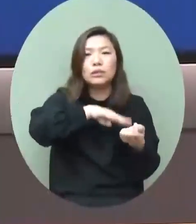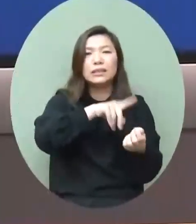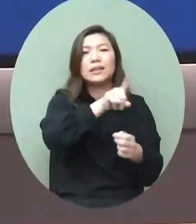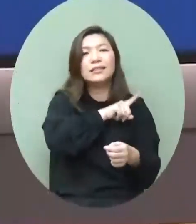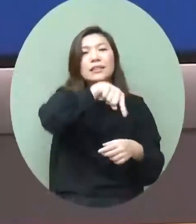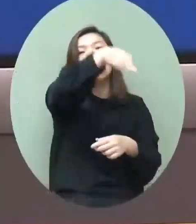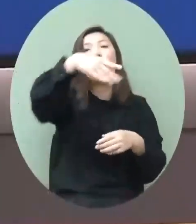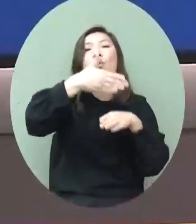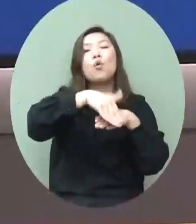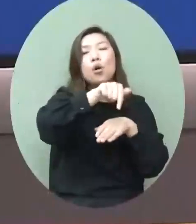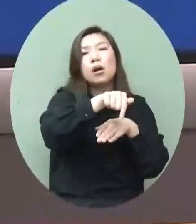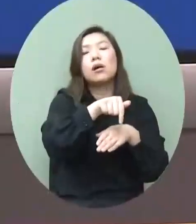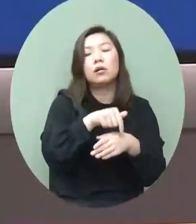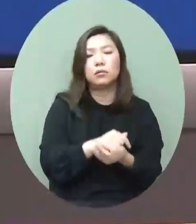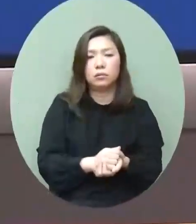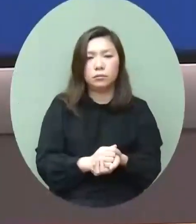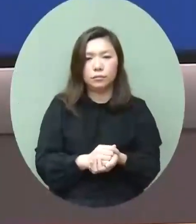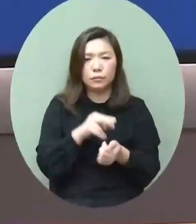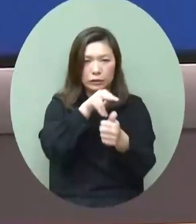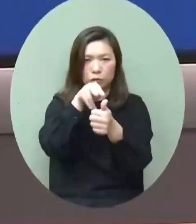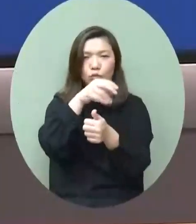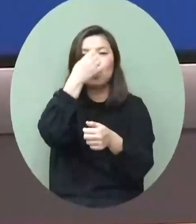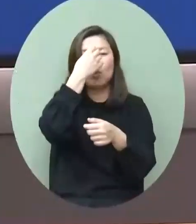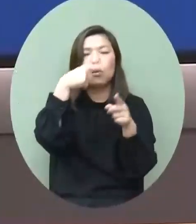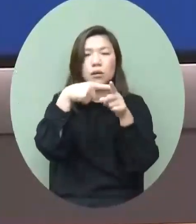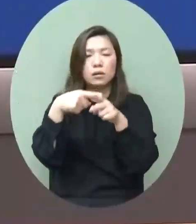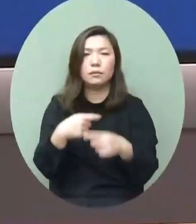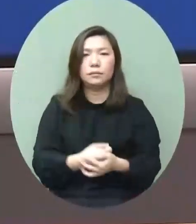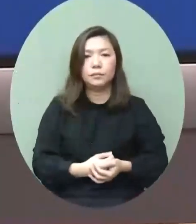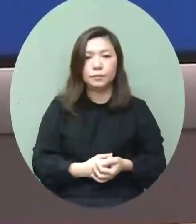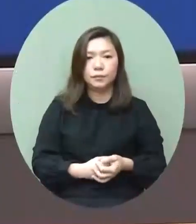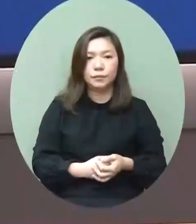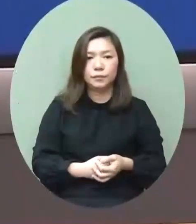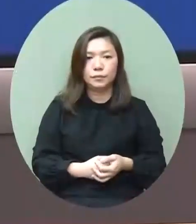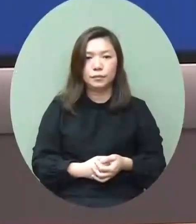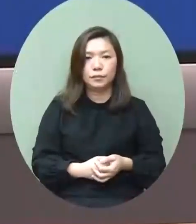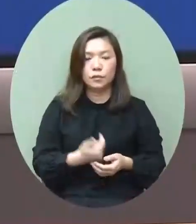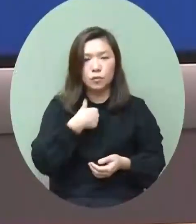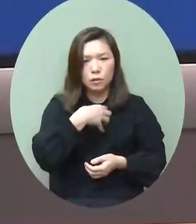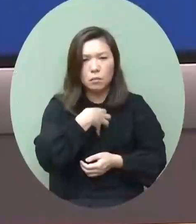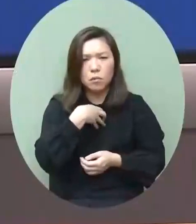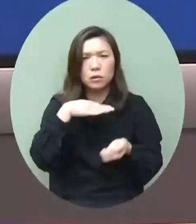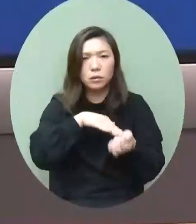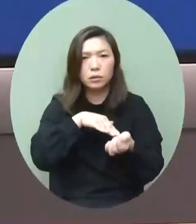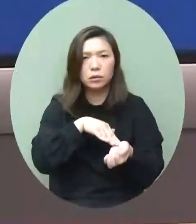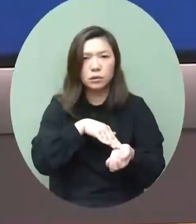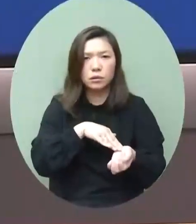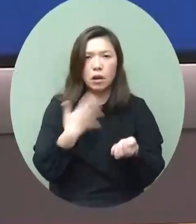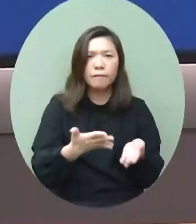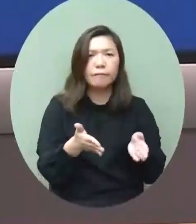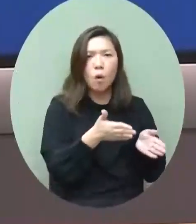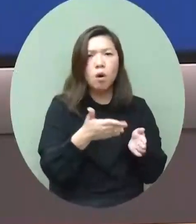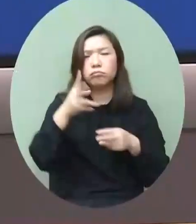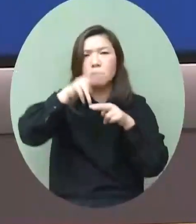一個市場那方面是照顧香港的市民所以我覺得在治療方面有了